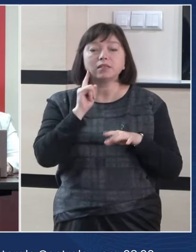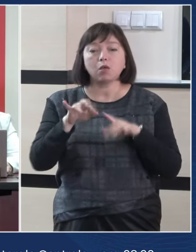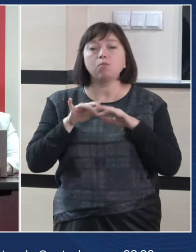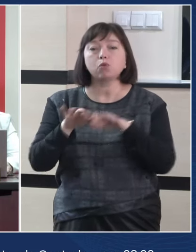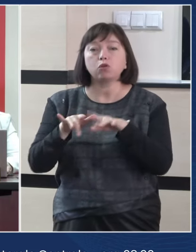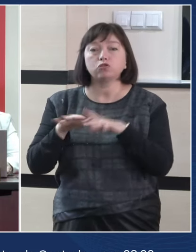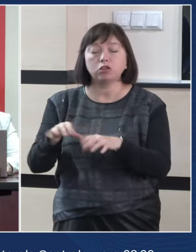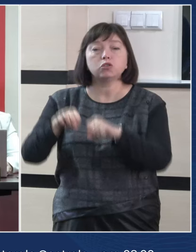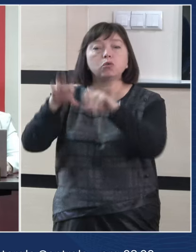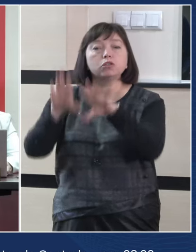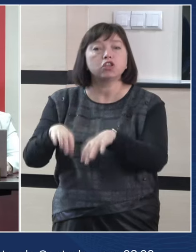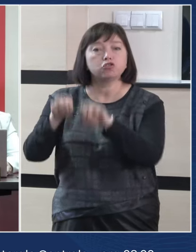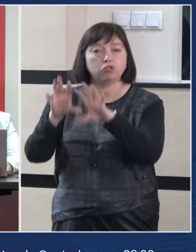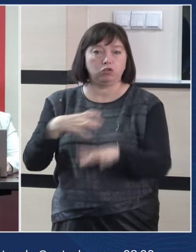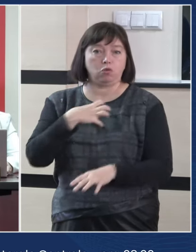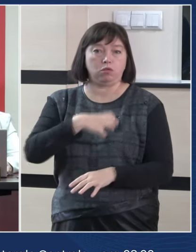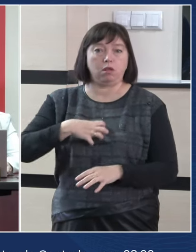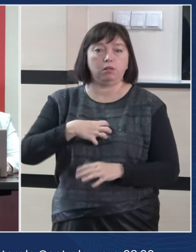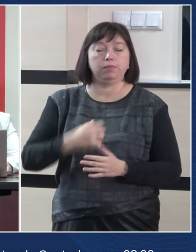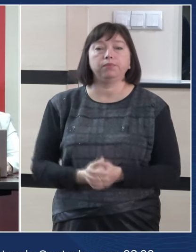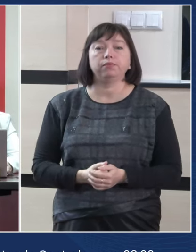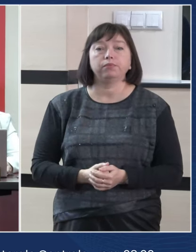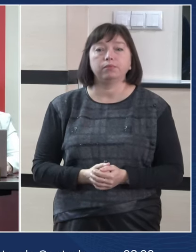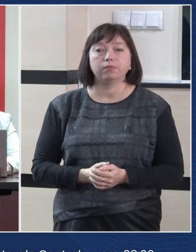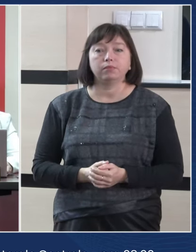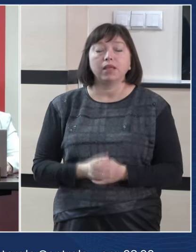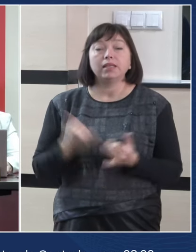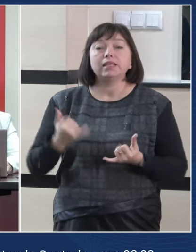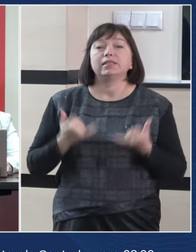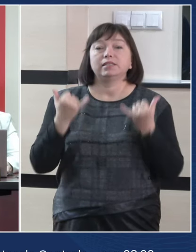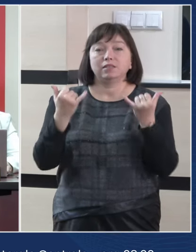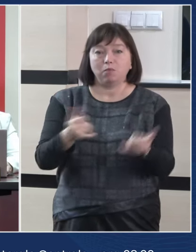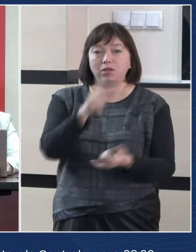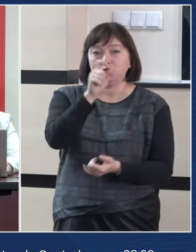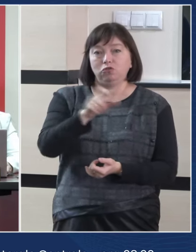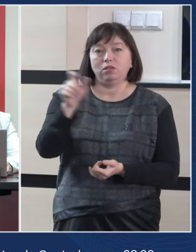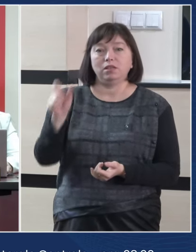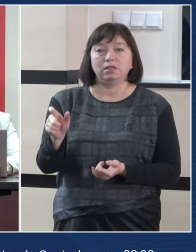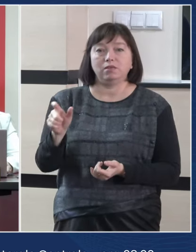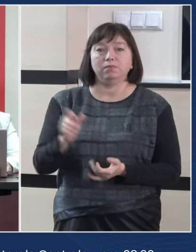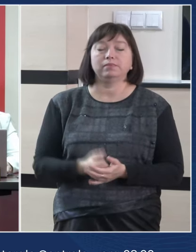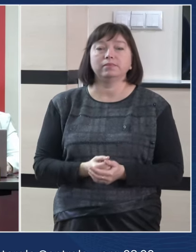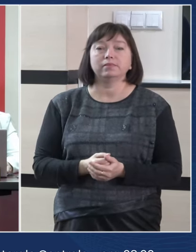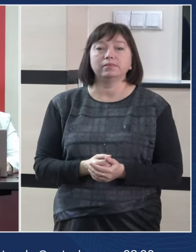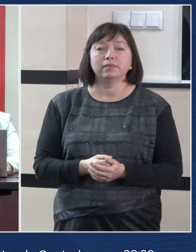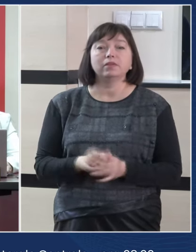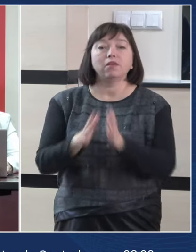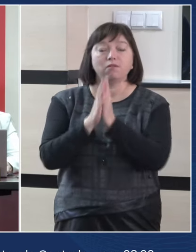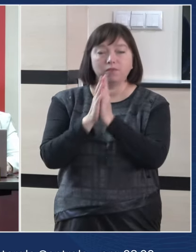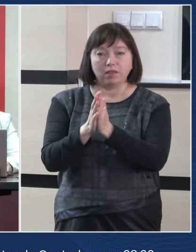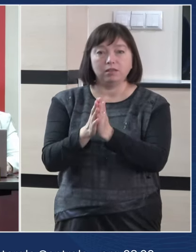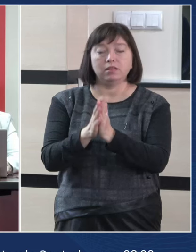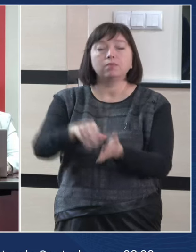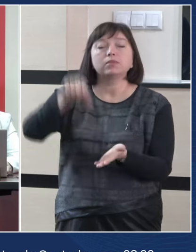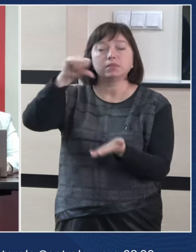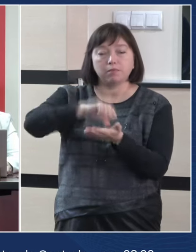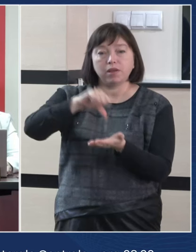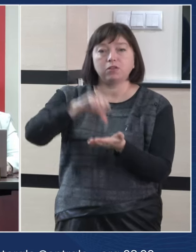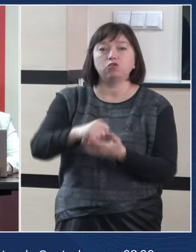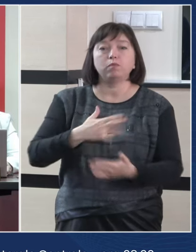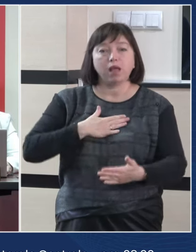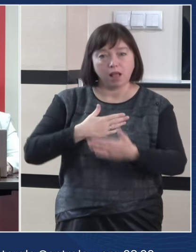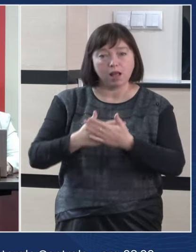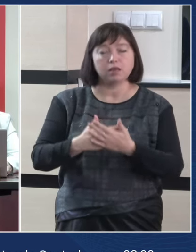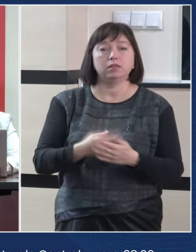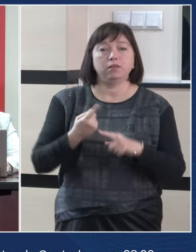procesul decizional. Stimați cetățeni, vă îndemn să participați